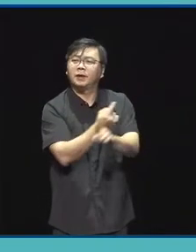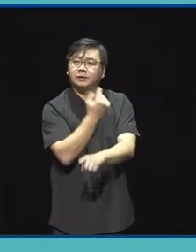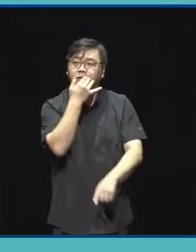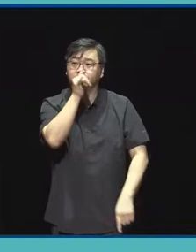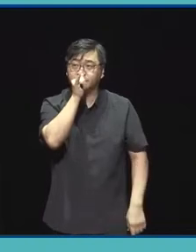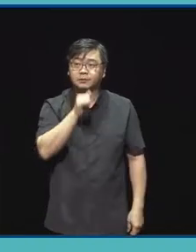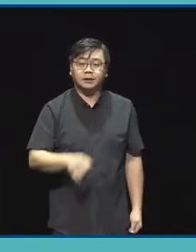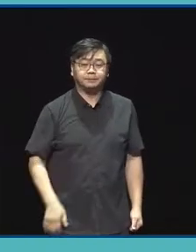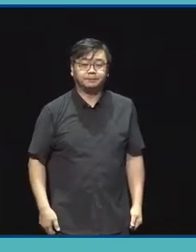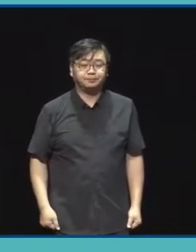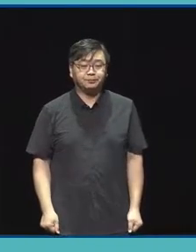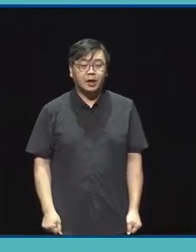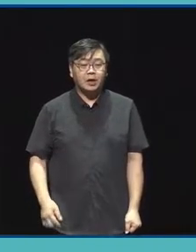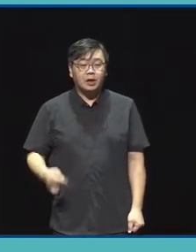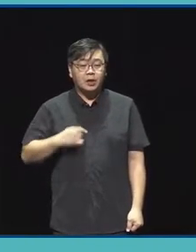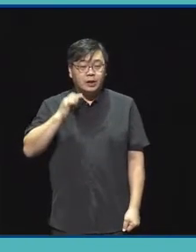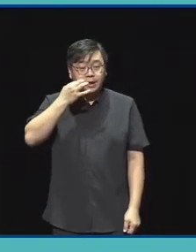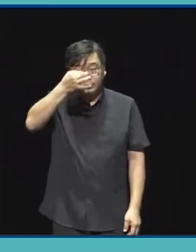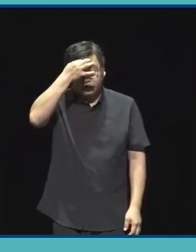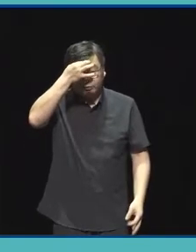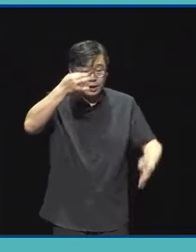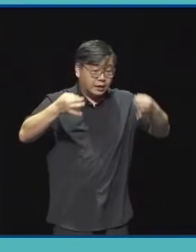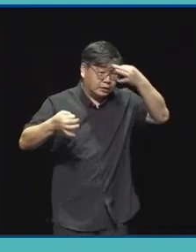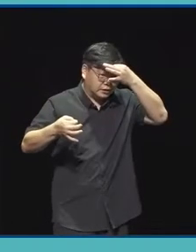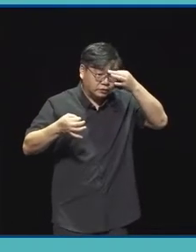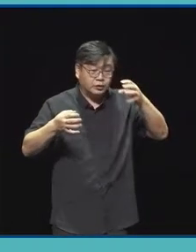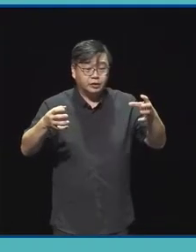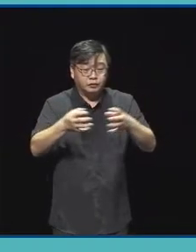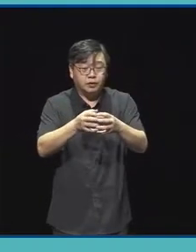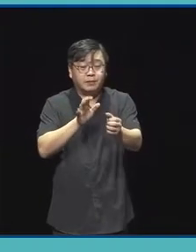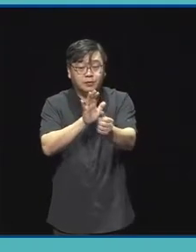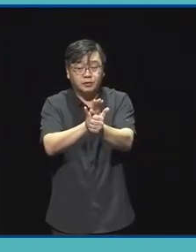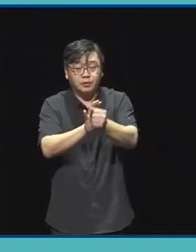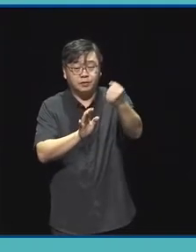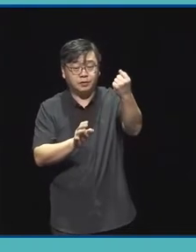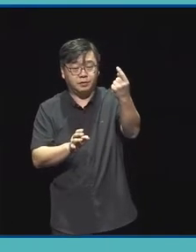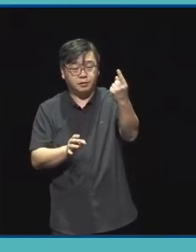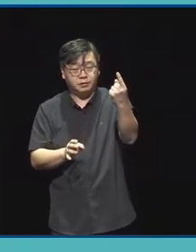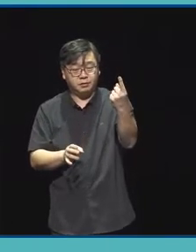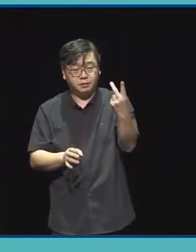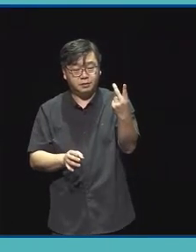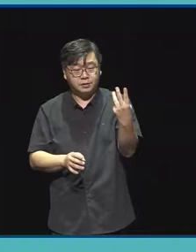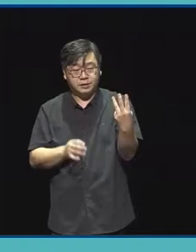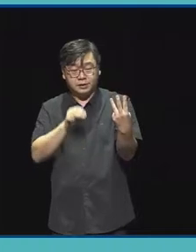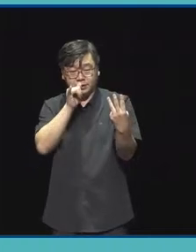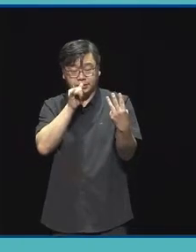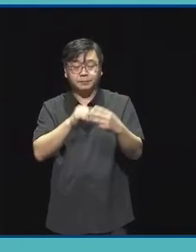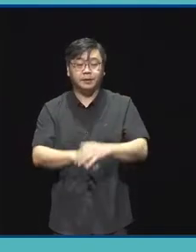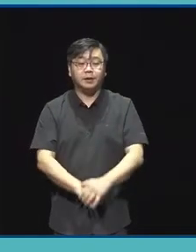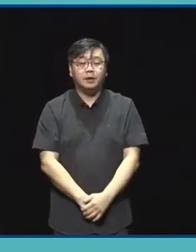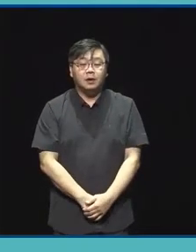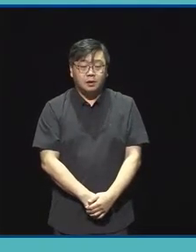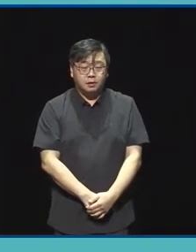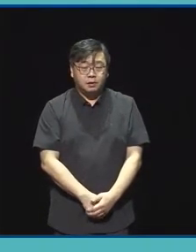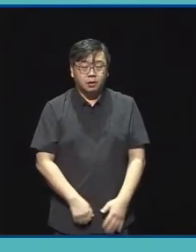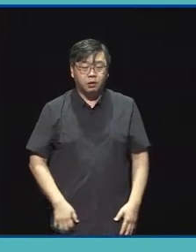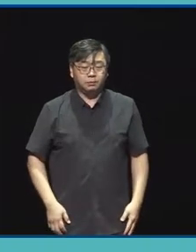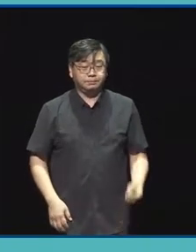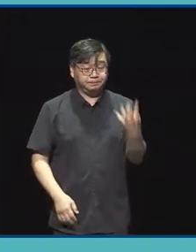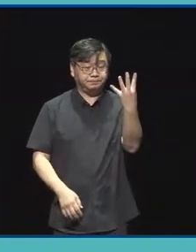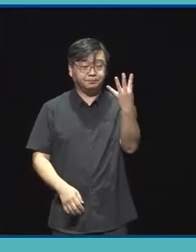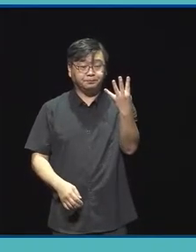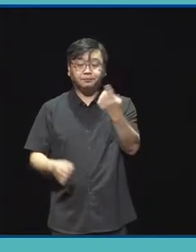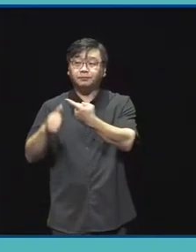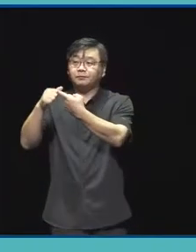저희 예술과 기술 융합 지원 사업의 네 가지 유형에 대해서 설명드리겠습니다 저희 앞서 여러 부서에 설명해 주신 대로